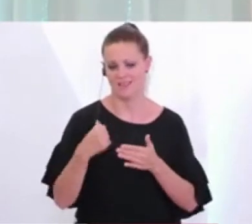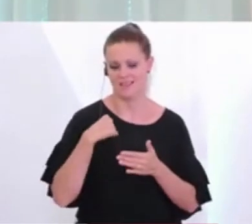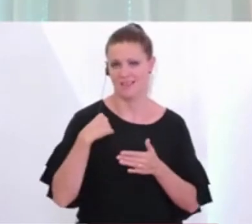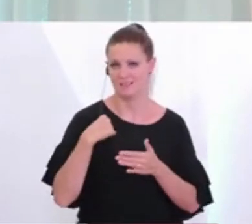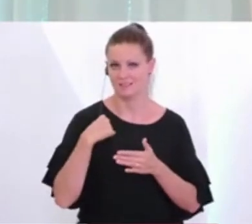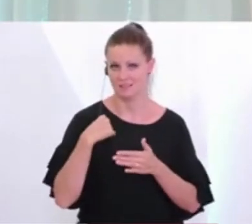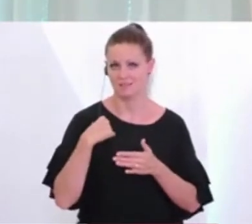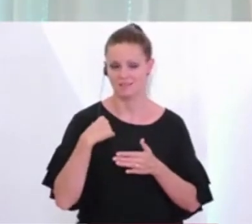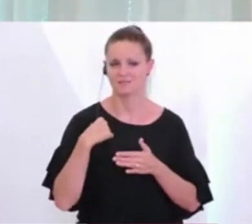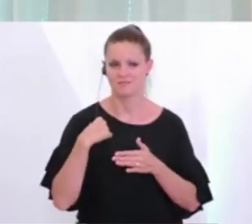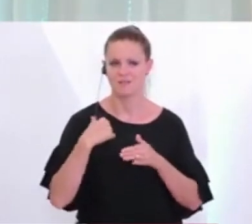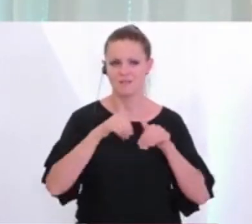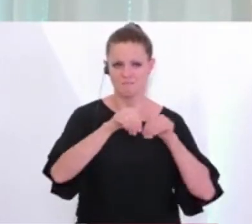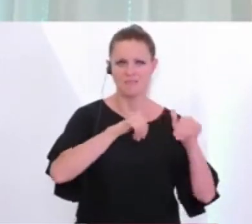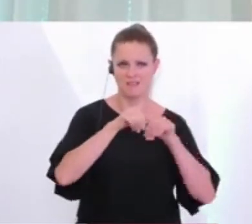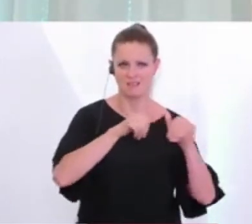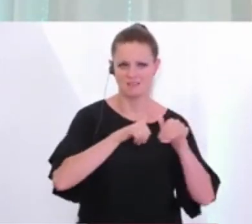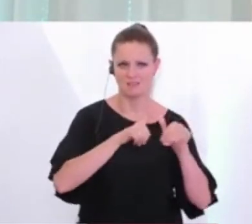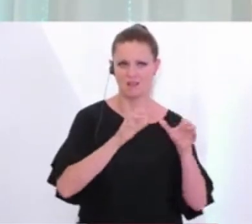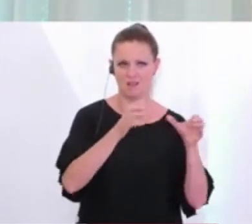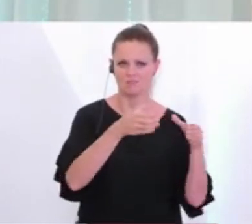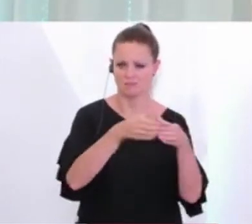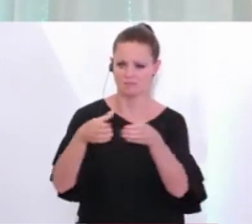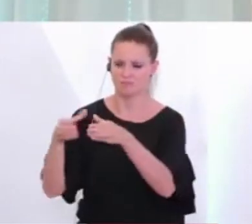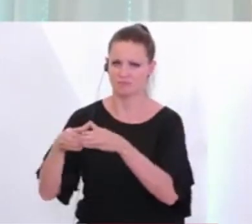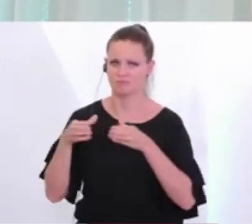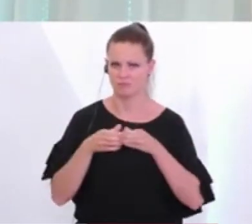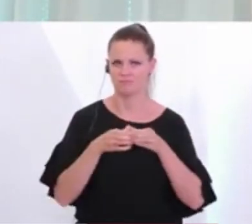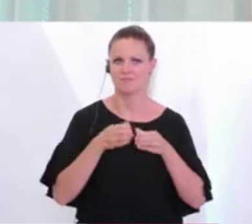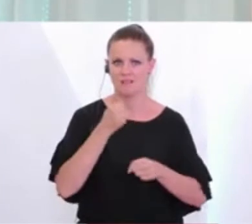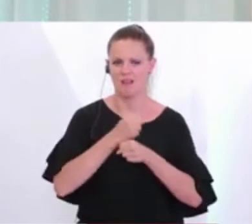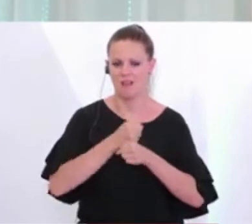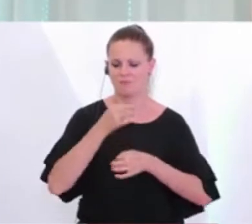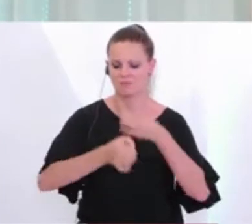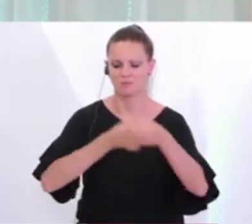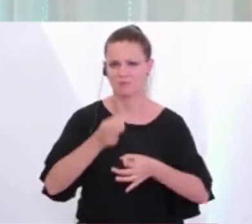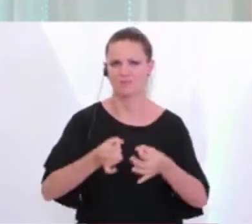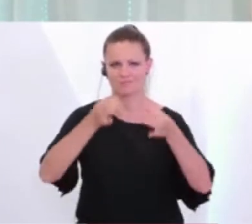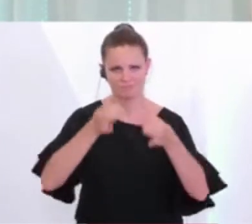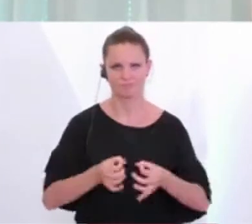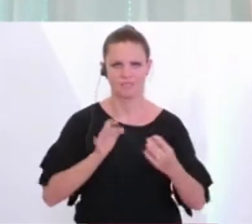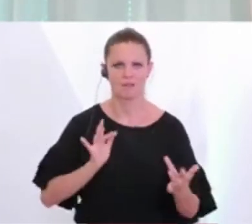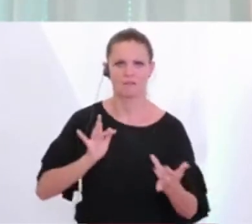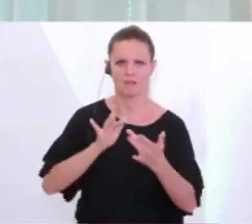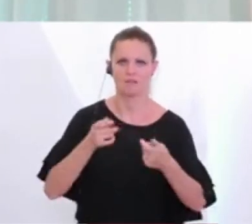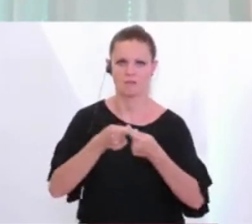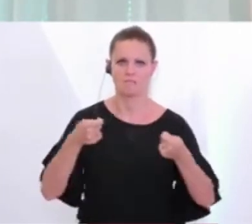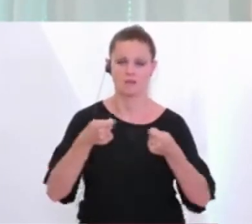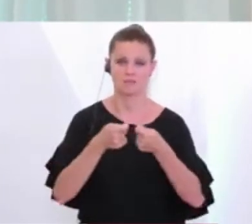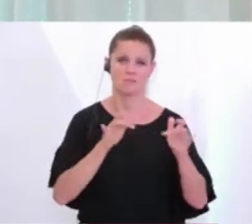zwischen den Ministerien realisiert, mit dem Ziel, hier wirksame Gegenmaßnahmen zu verwirklichen, denn